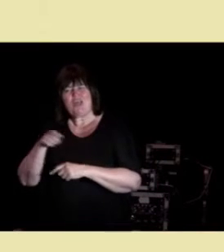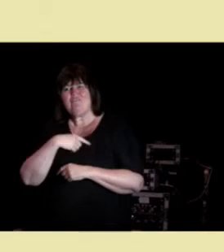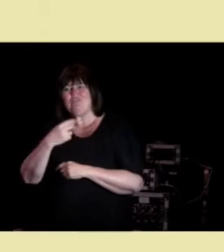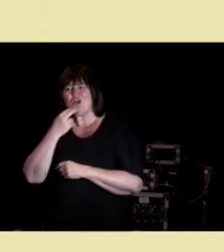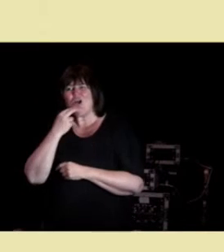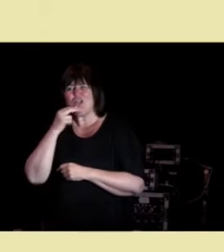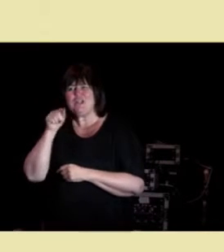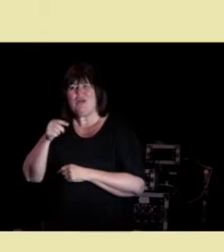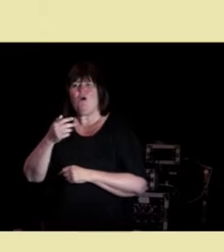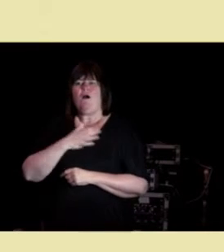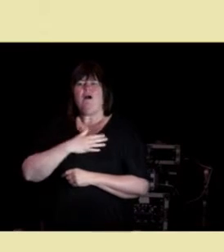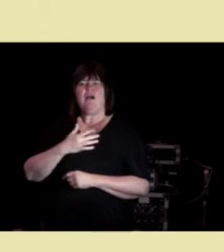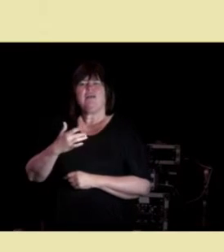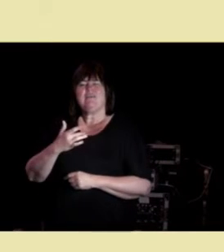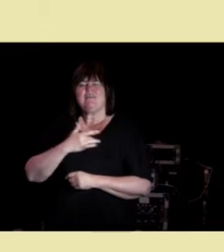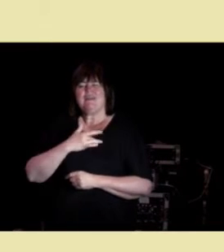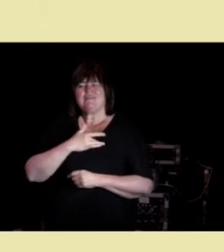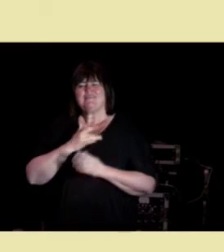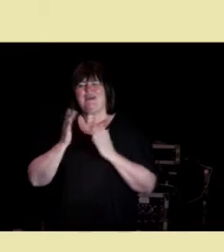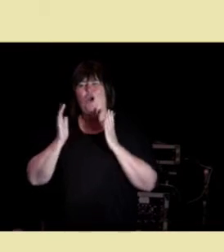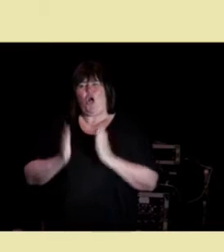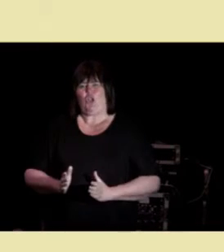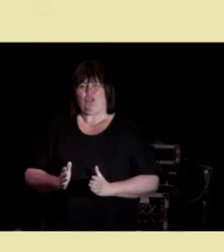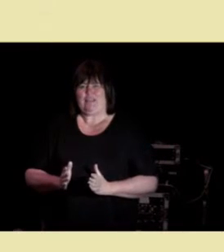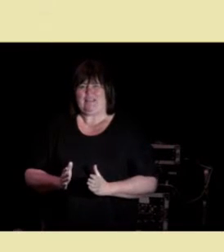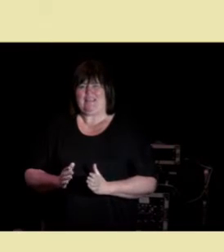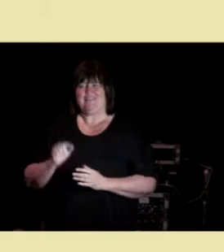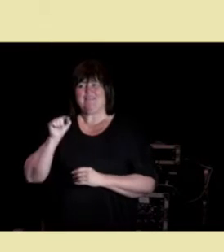hjerteholdning, er et sånt begrep hos oss.